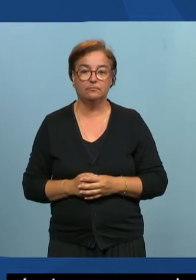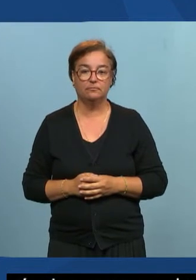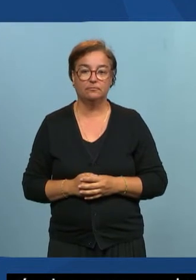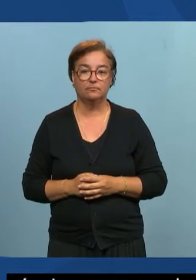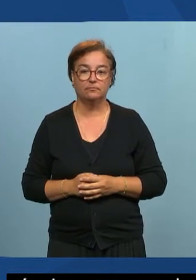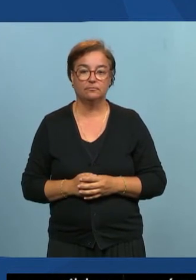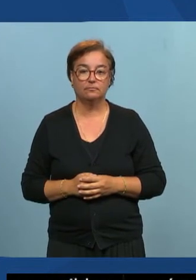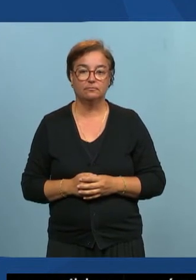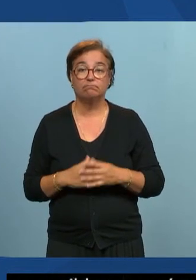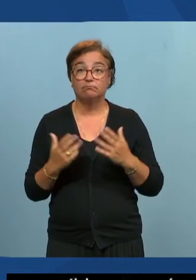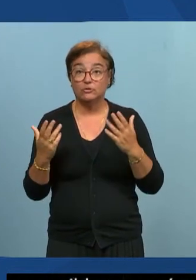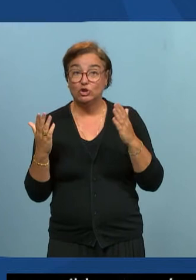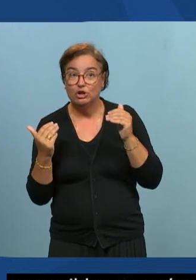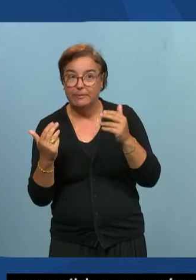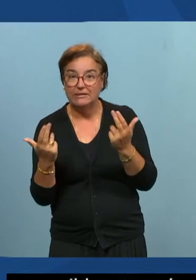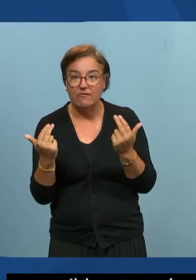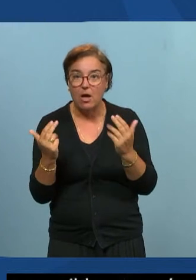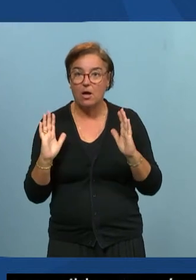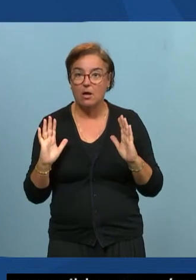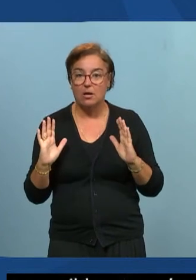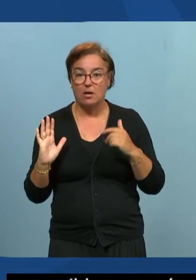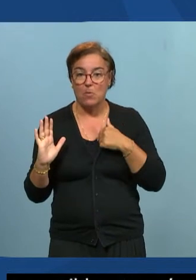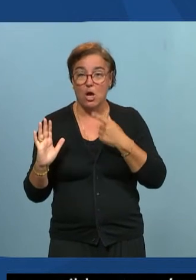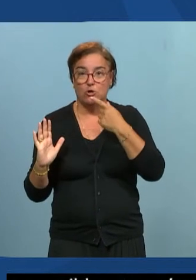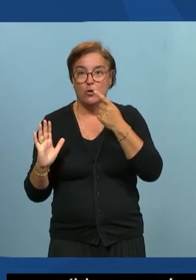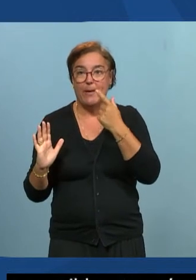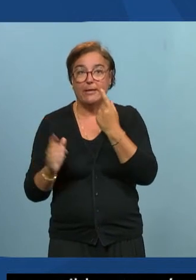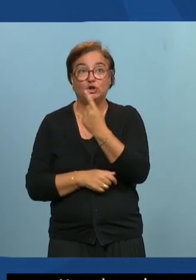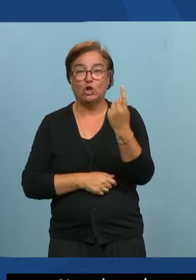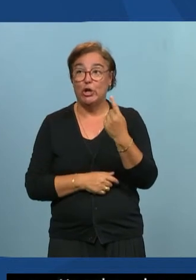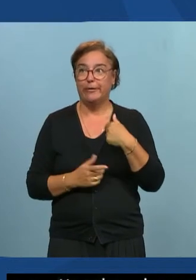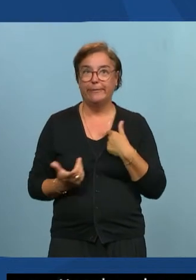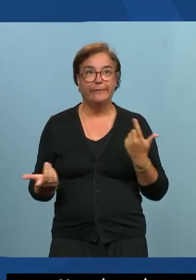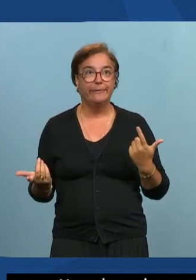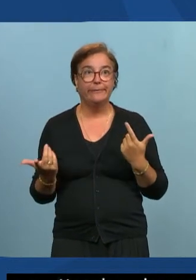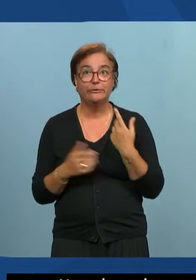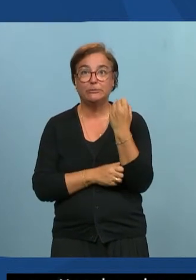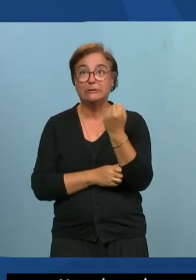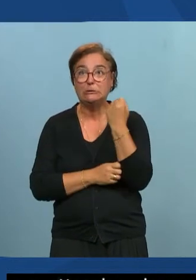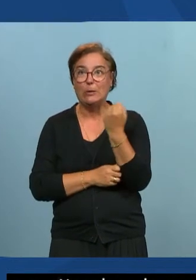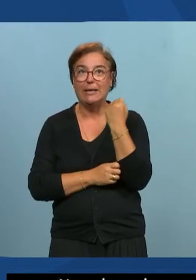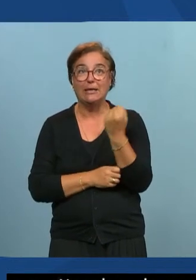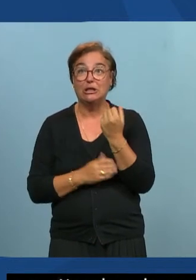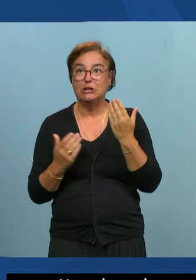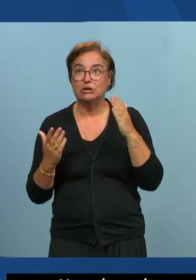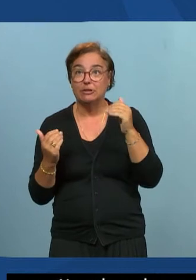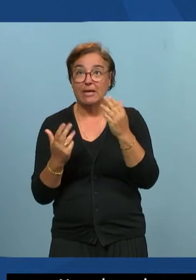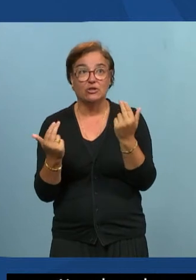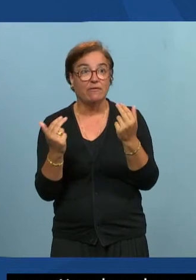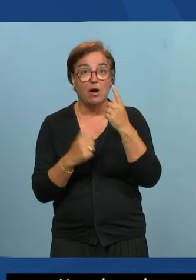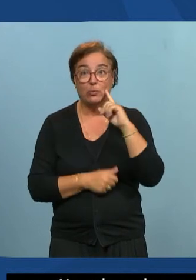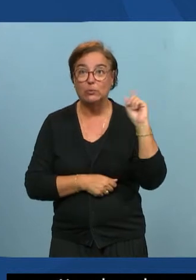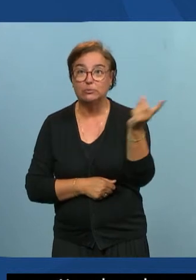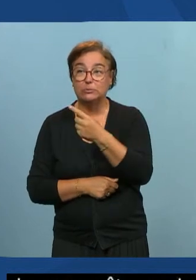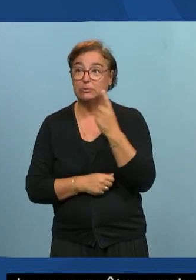J'espère que ça va, parce que je parle, comme dans tous les webinaires, je parle un peu tout seul dans mon coin. Donc, j'espère que ça va pour tout le monde. Je ne parle pas trop